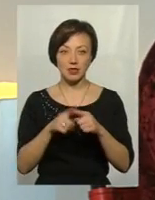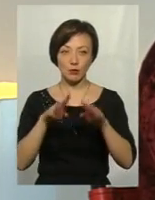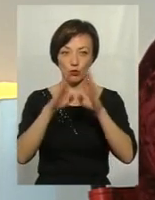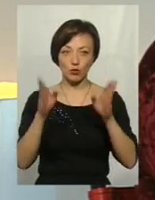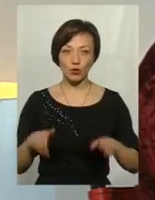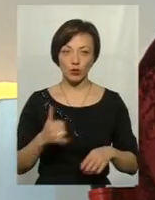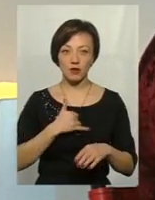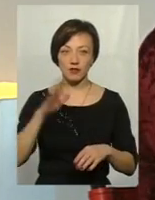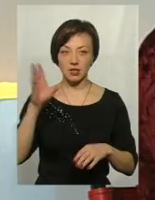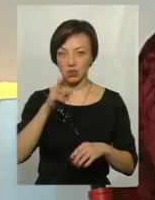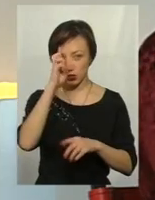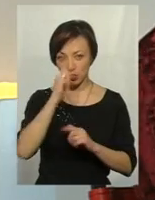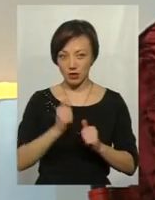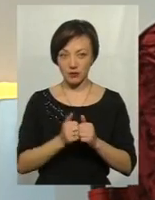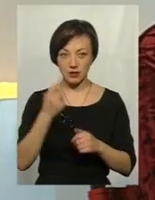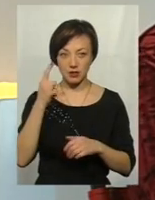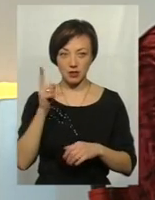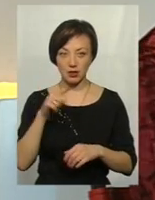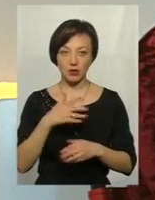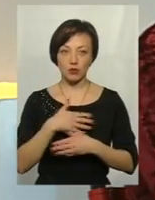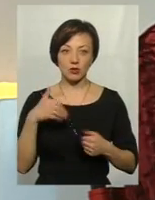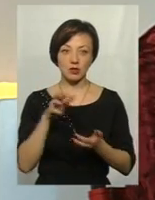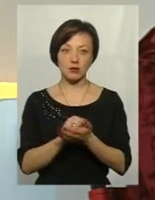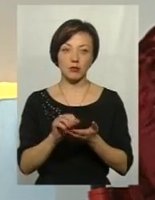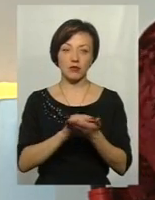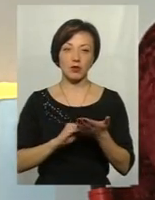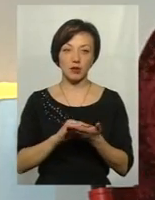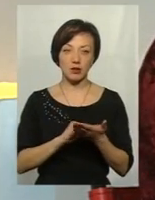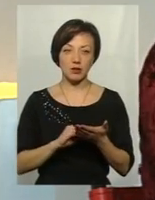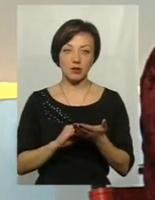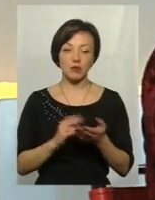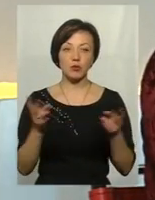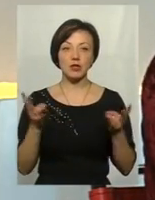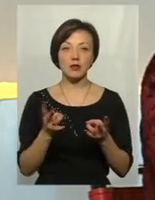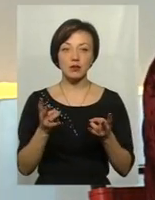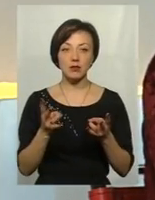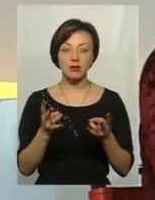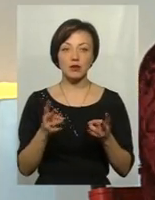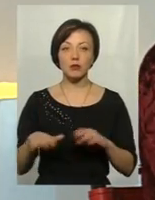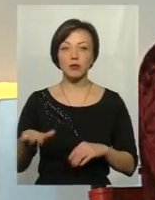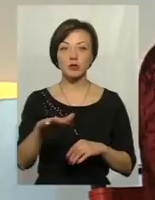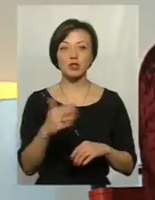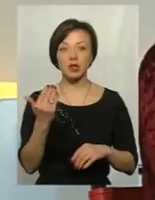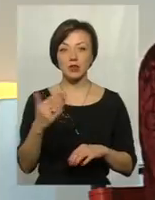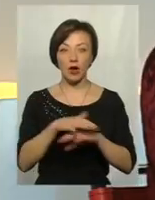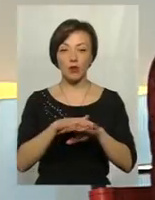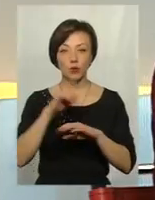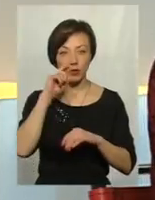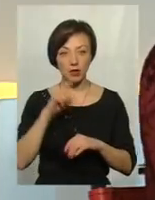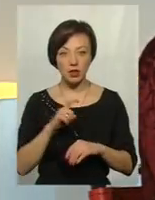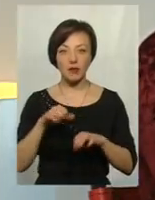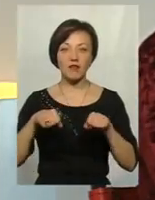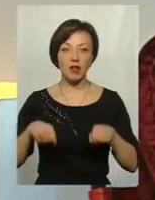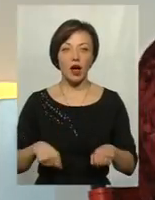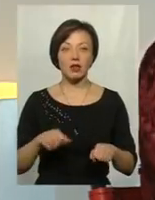блудки. В нас вся держава, я так ви знаєте, вже не хочу займатися повторенням. Тому що приміщення належать народу України, власне, як і